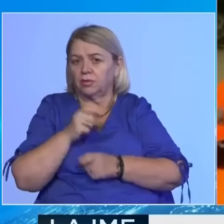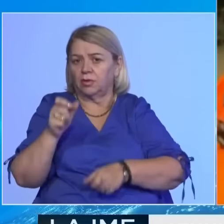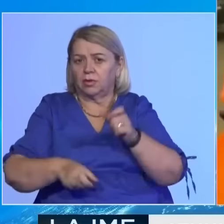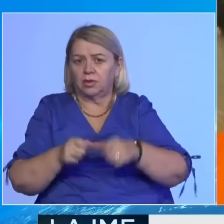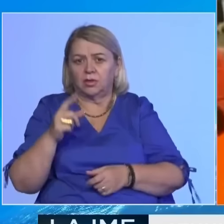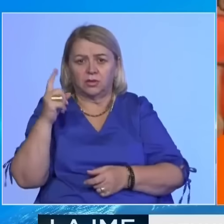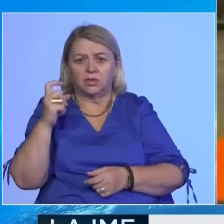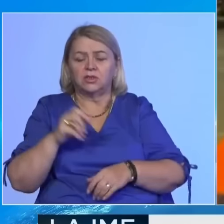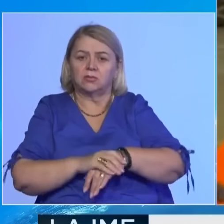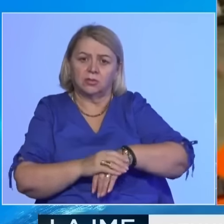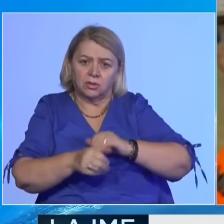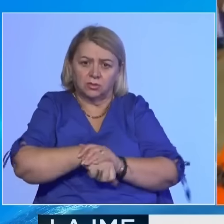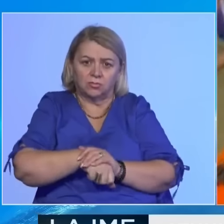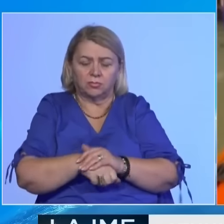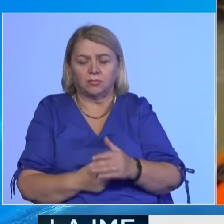100 të lënduar.